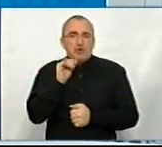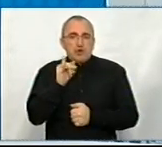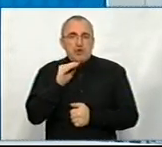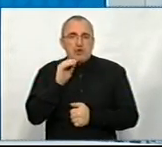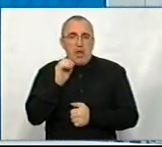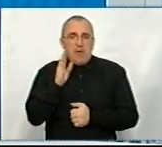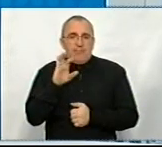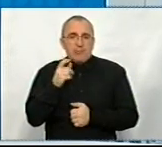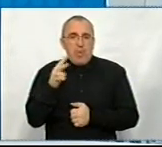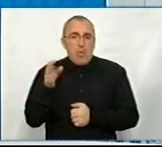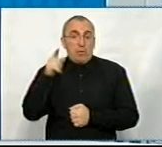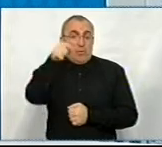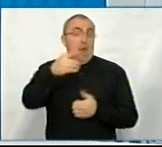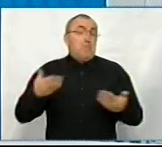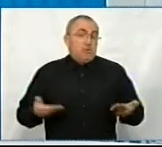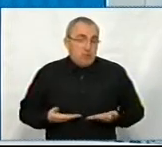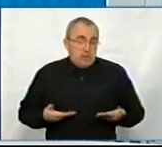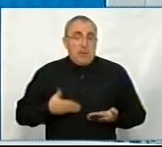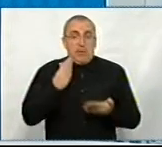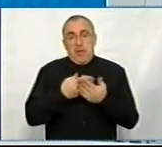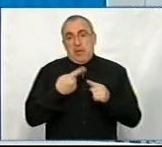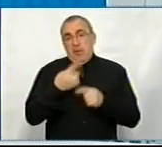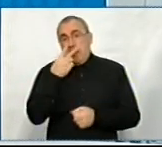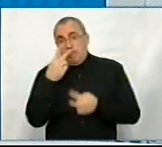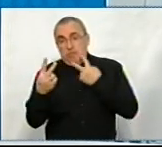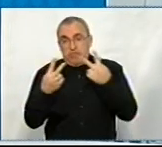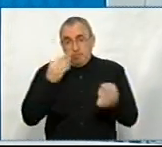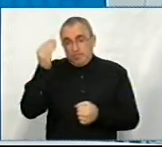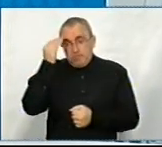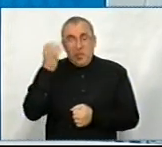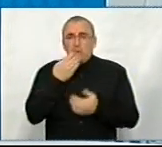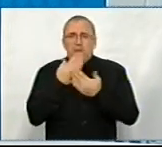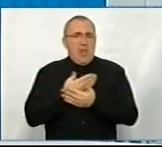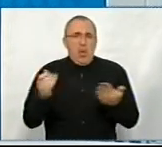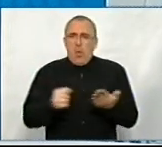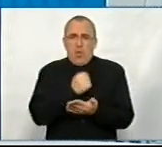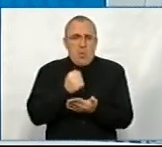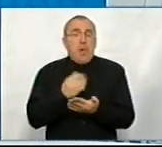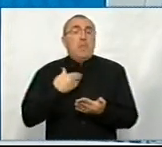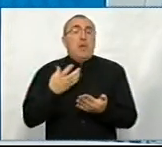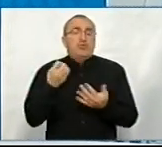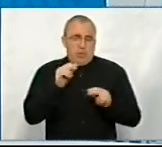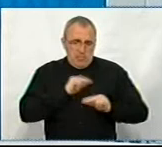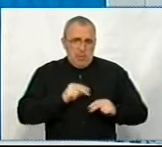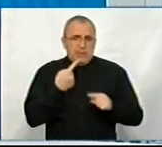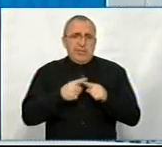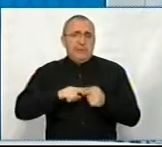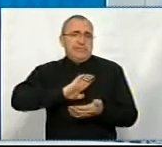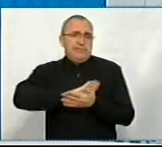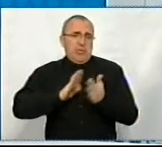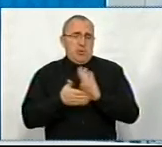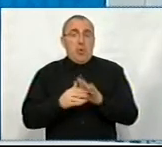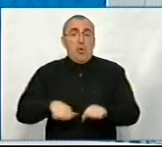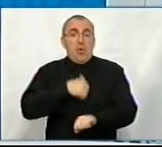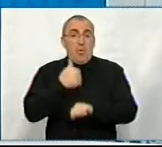Він там жив. І є таке бачення ще. Ну, воно ще не остаточне, але ми працюємо на цій ситуації. І